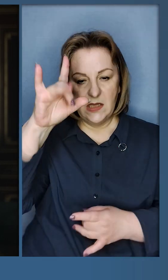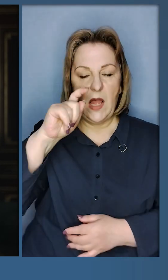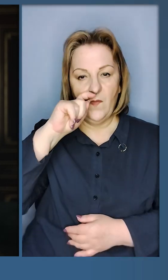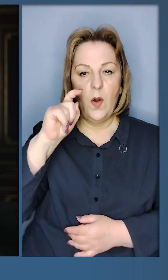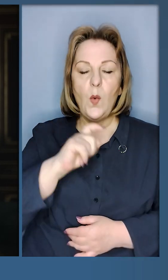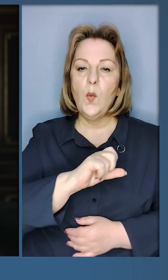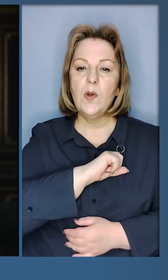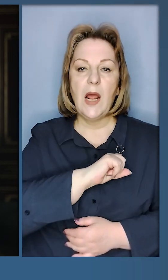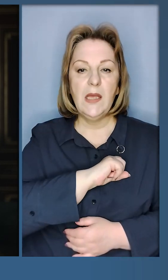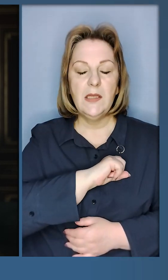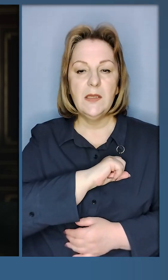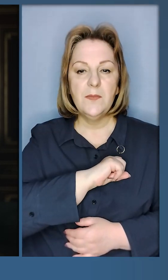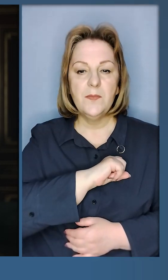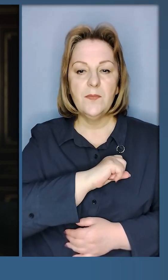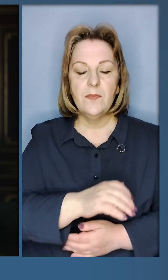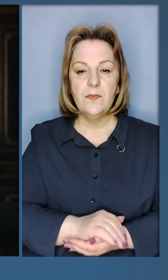дякую вам, воїни. Слава Україні!